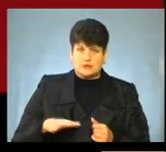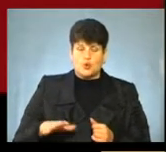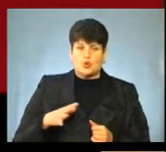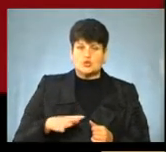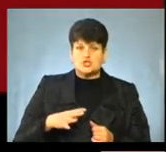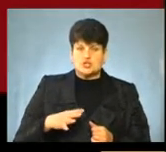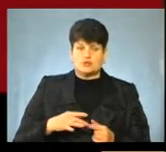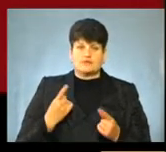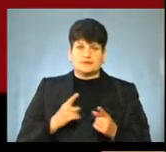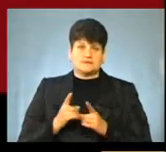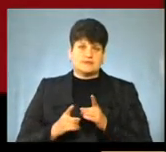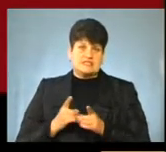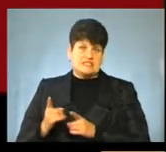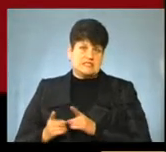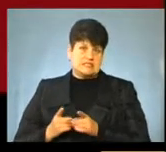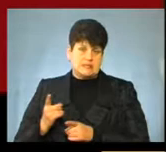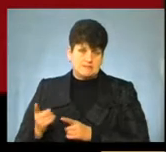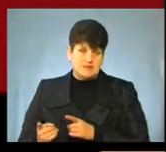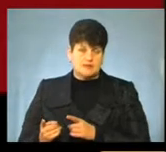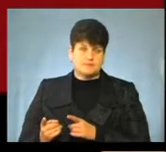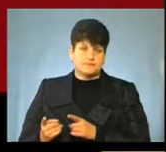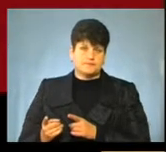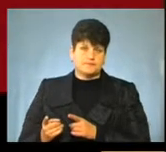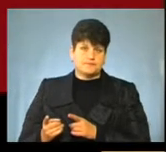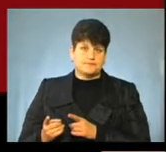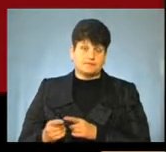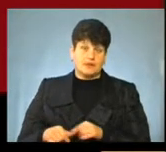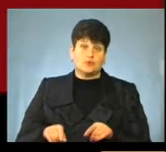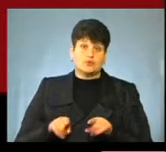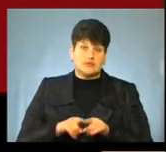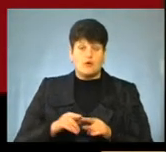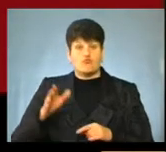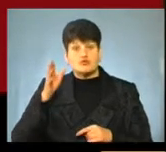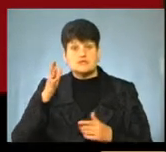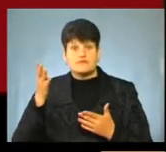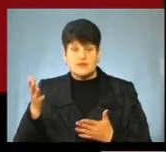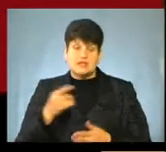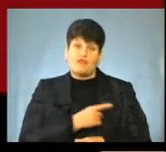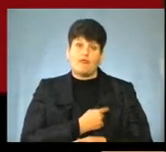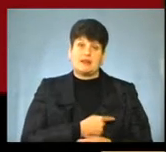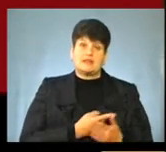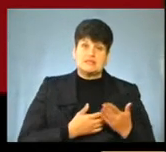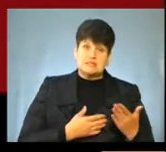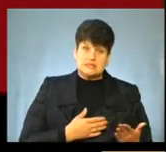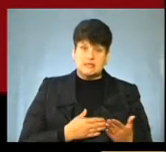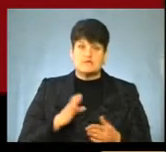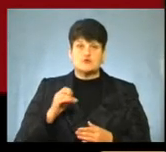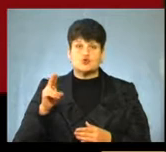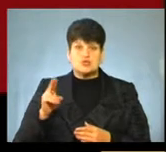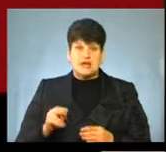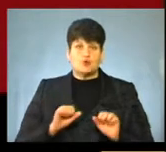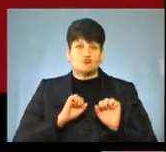очікують певних змін умов в освіті, в медицині, в